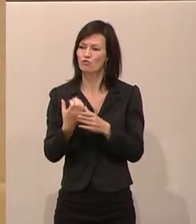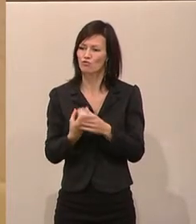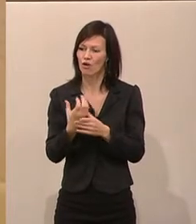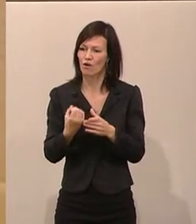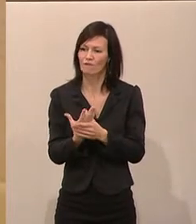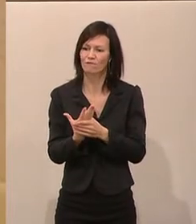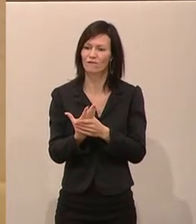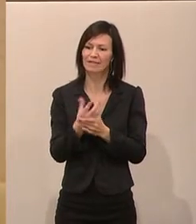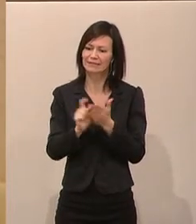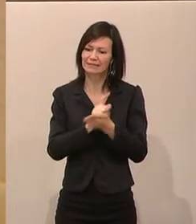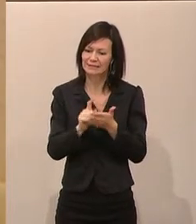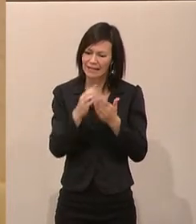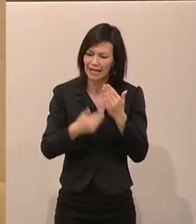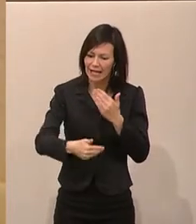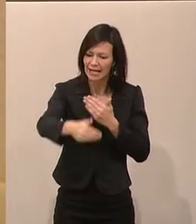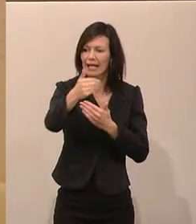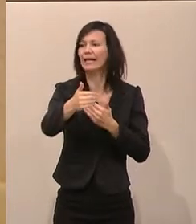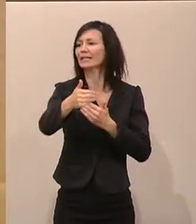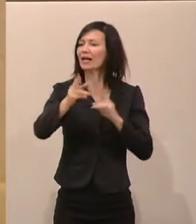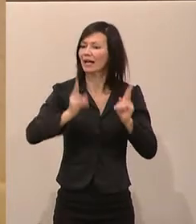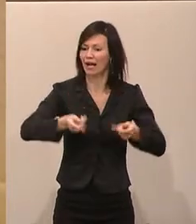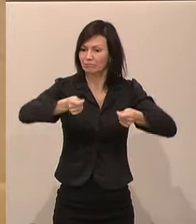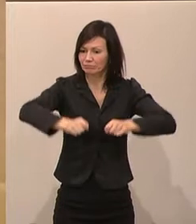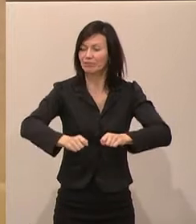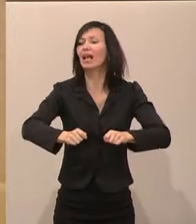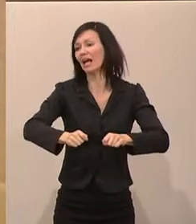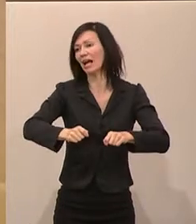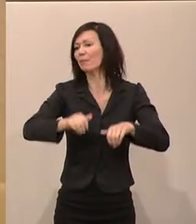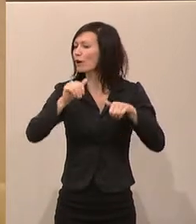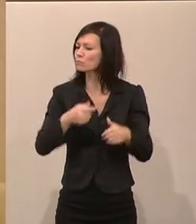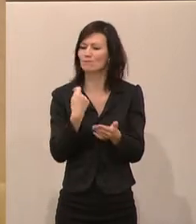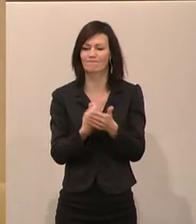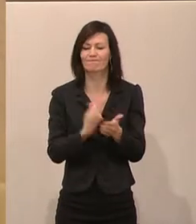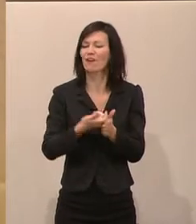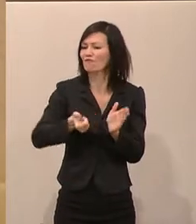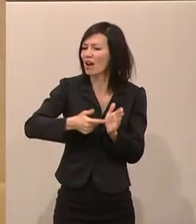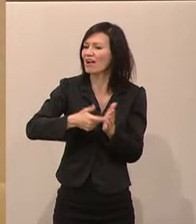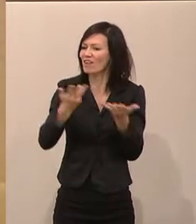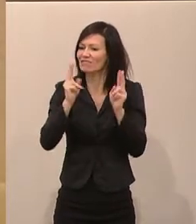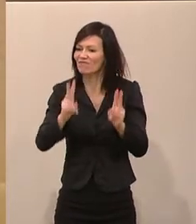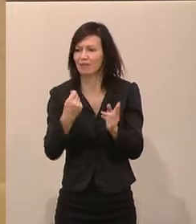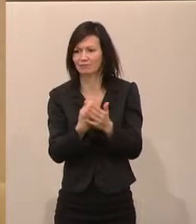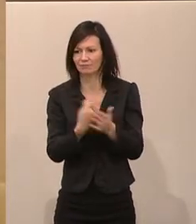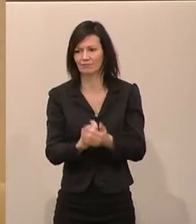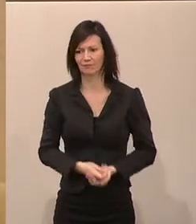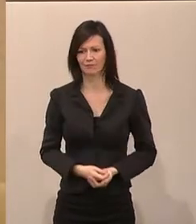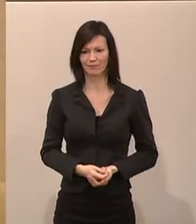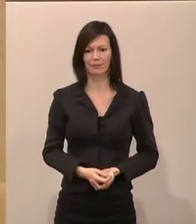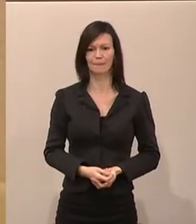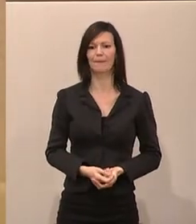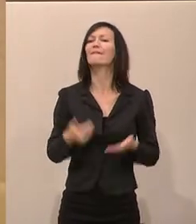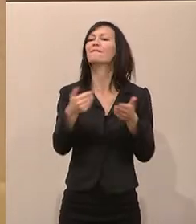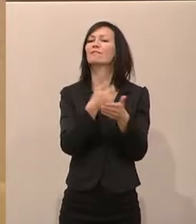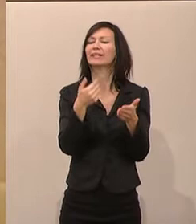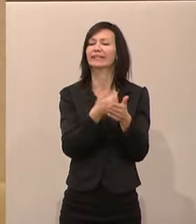Kosten verursachen. Zitat Ende. Dr. Heinz Koppetz von Energypeace sieht ganz klar, dass der